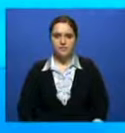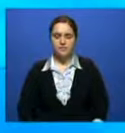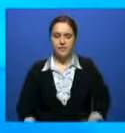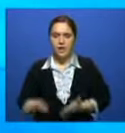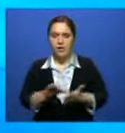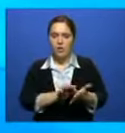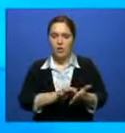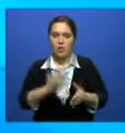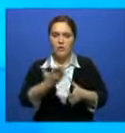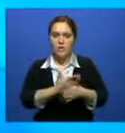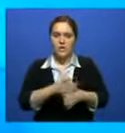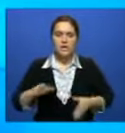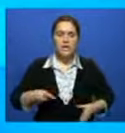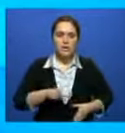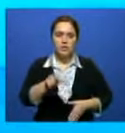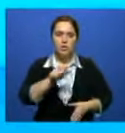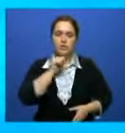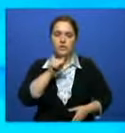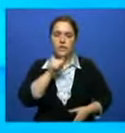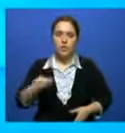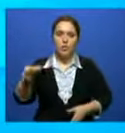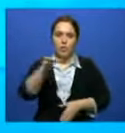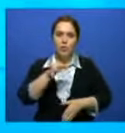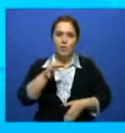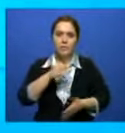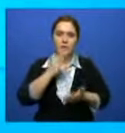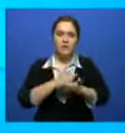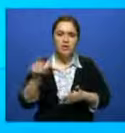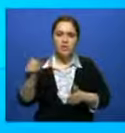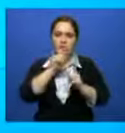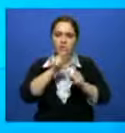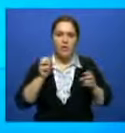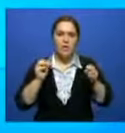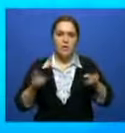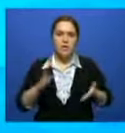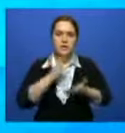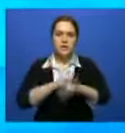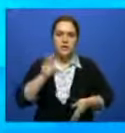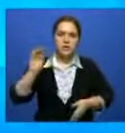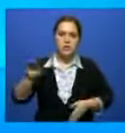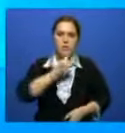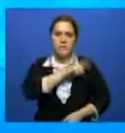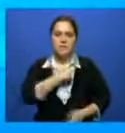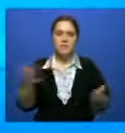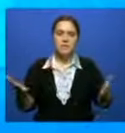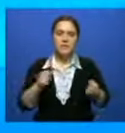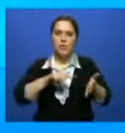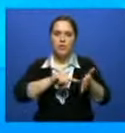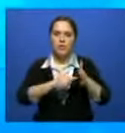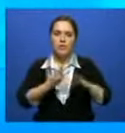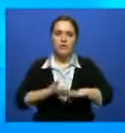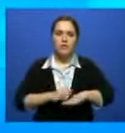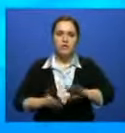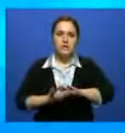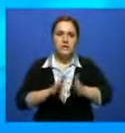Неотложная помощь на дороге. На одной из трасс Кустанайской области, которая имеет статус особо опасный, появился медико-спасательный пункт. В тяжелой